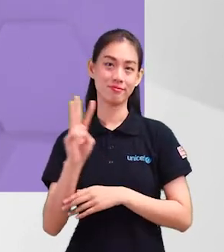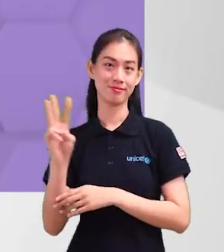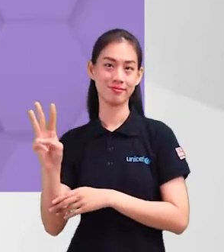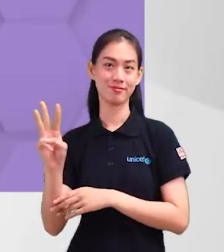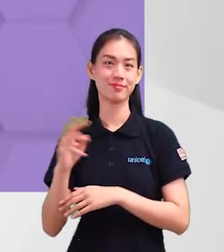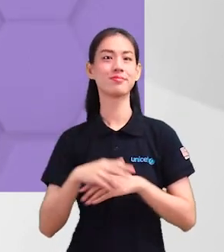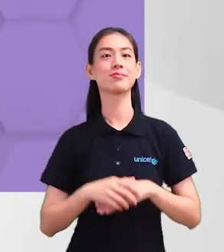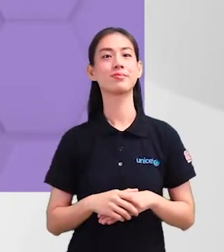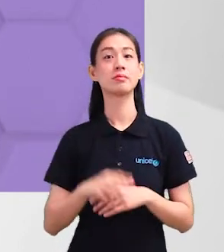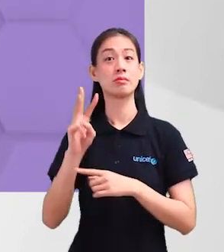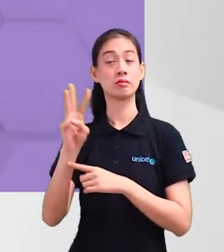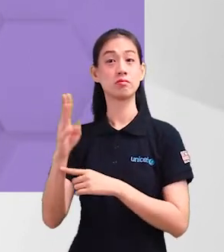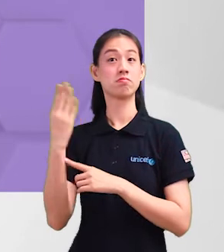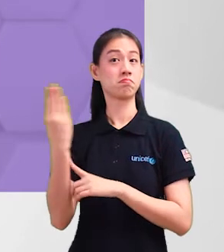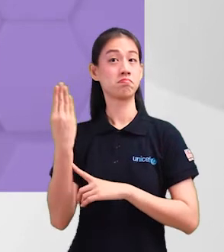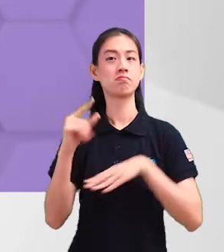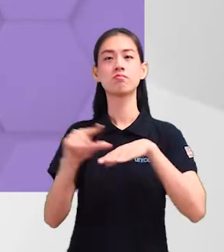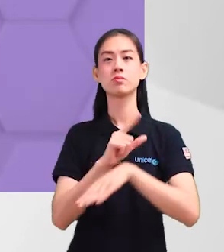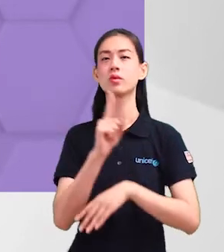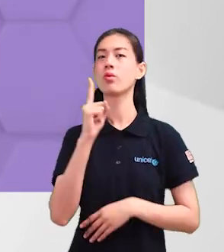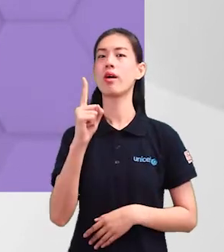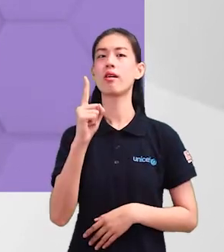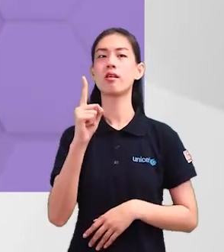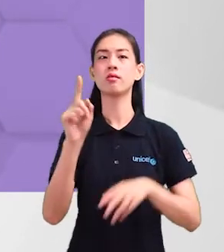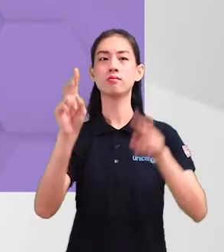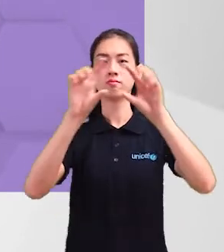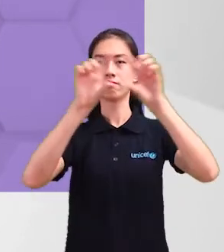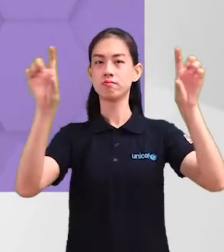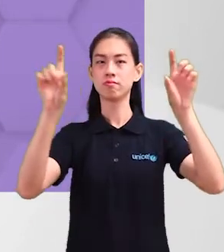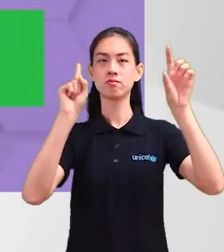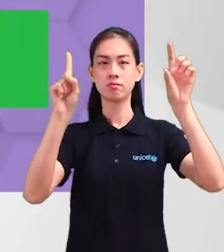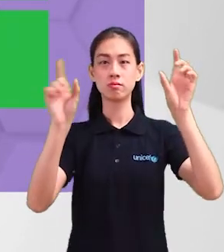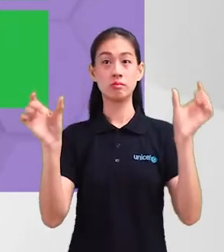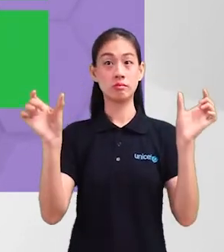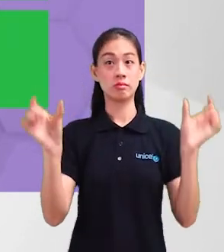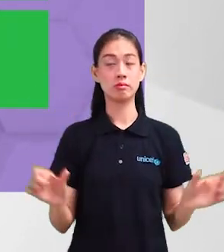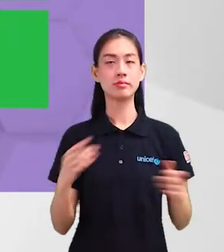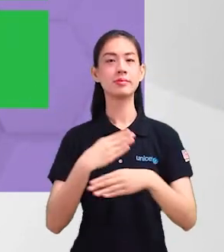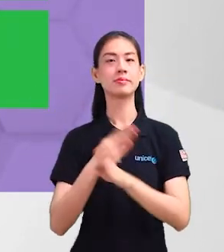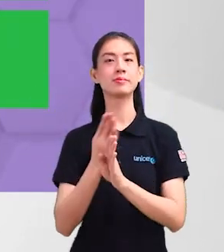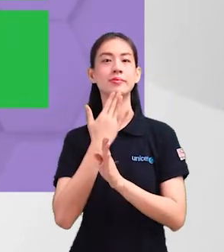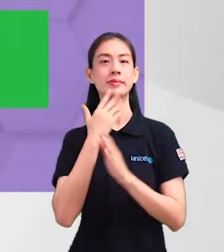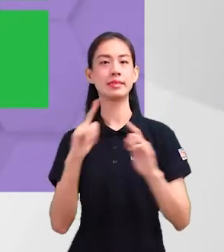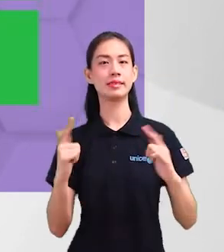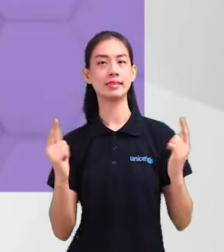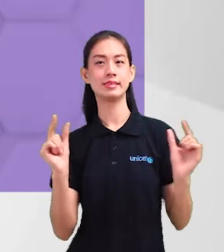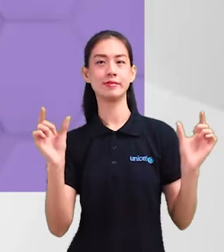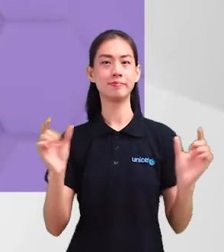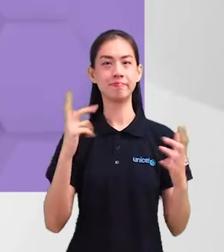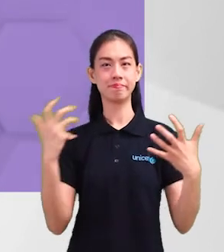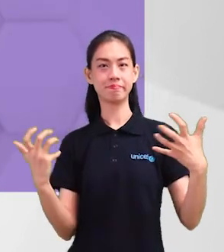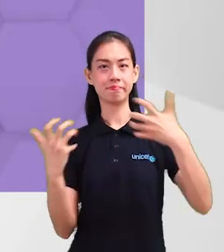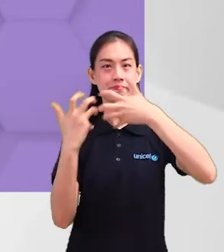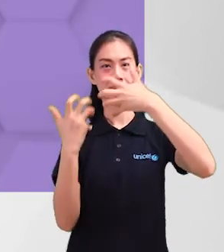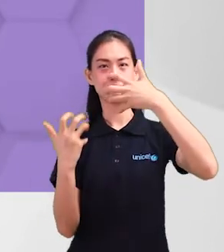Biasanya, laman web akan menggunakan satu warna dominan dan beberapa lagi warna tambahan yang boleh membentuk reka bentuk yang